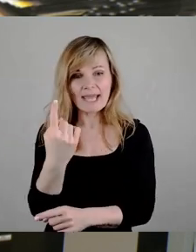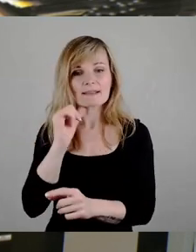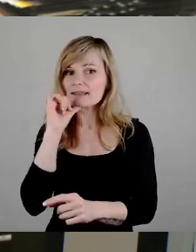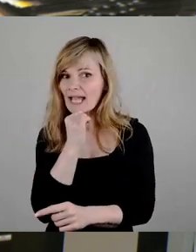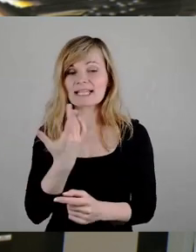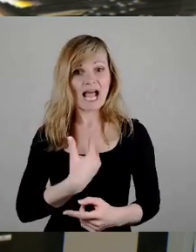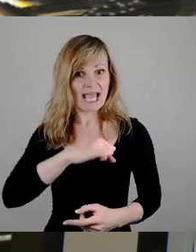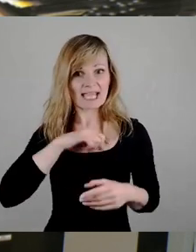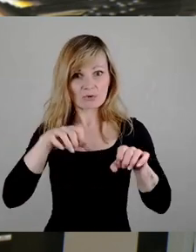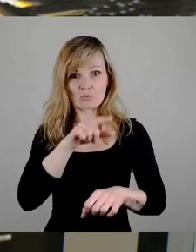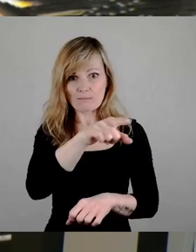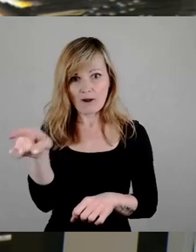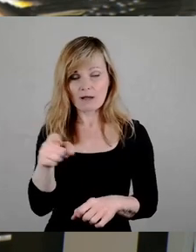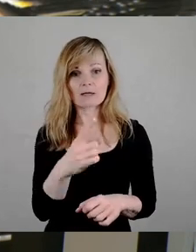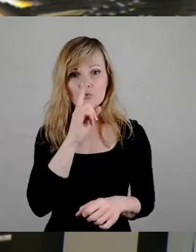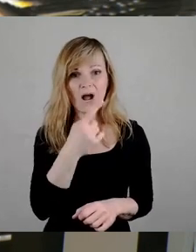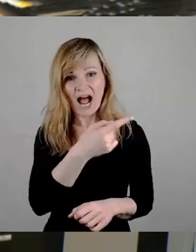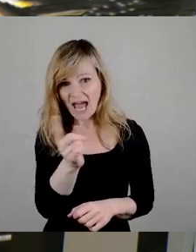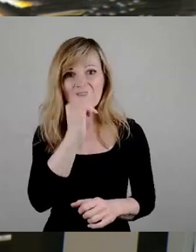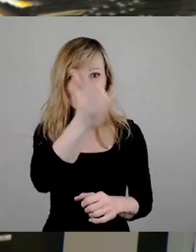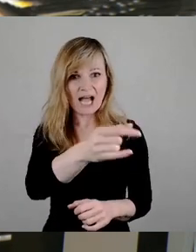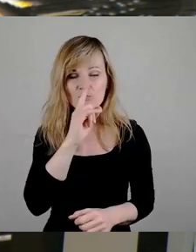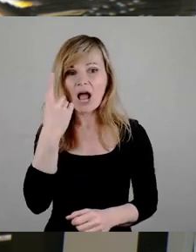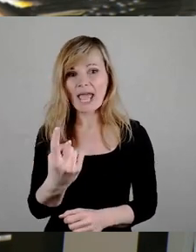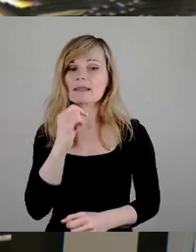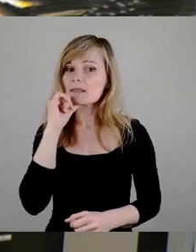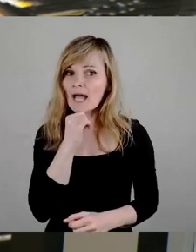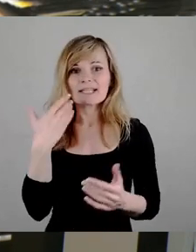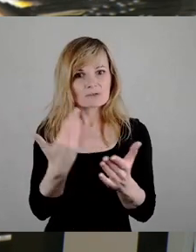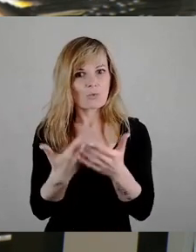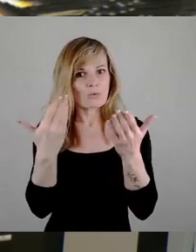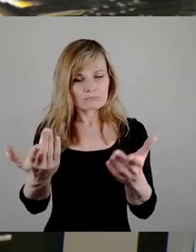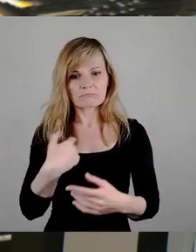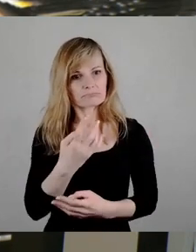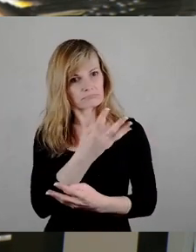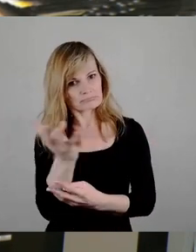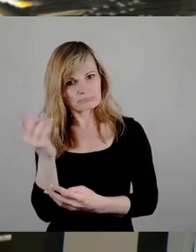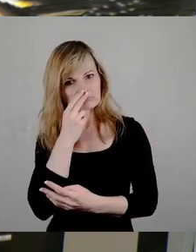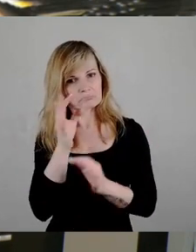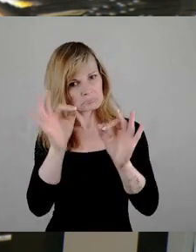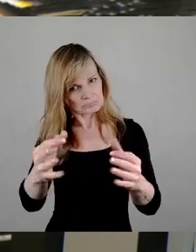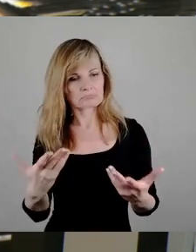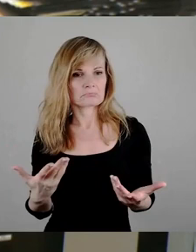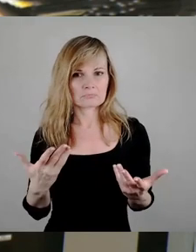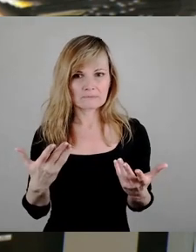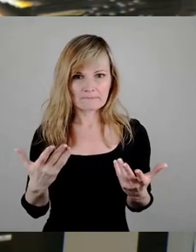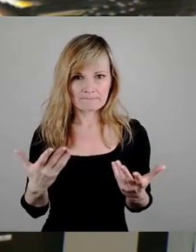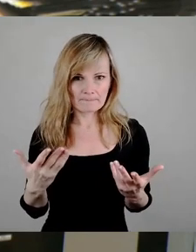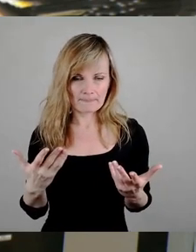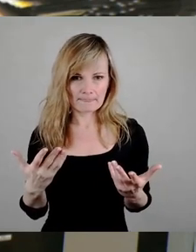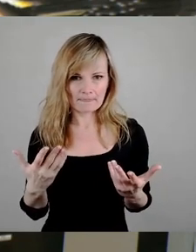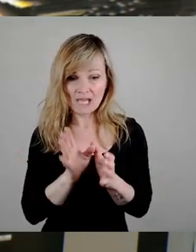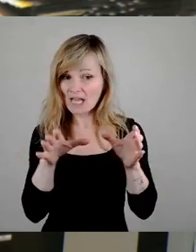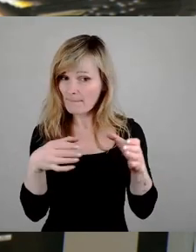einen zugestimmt. Ich fand das ein sehr breitgetragenes Gremium dort